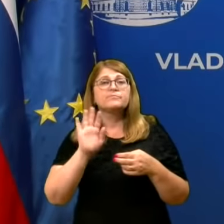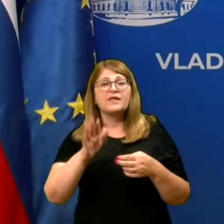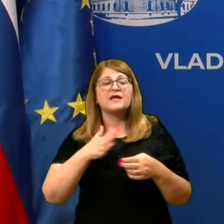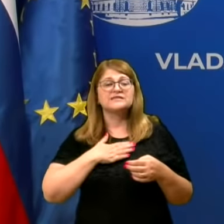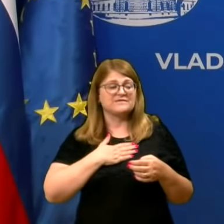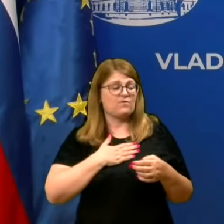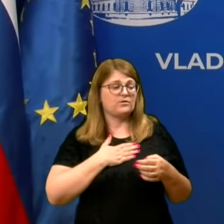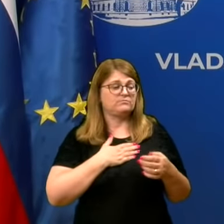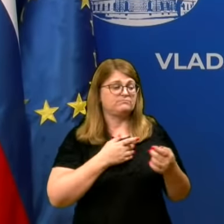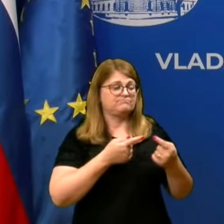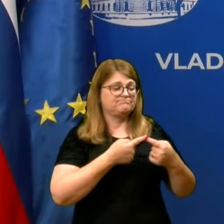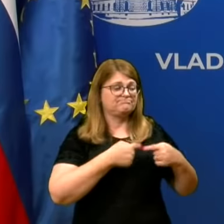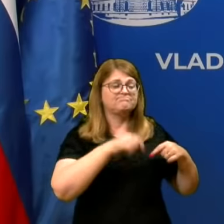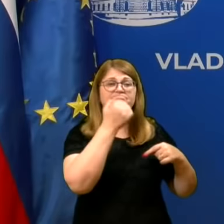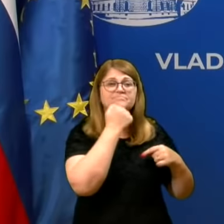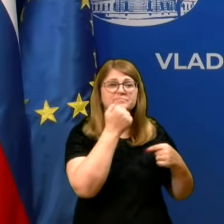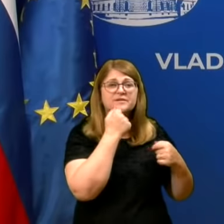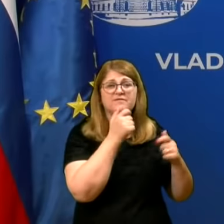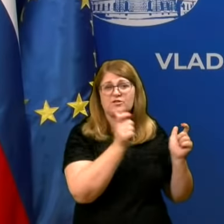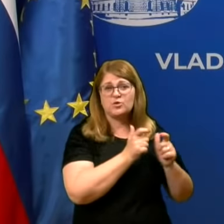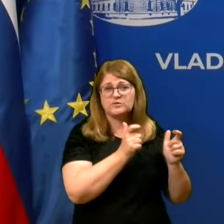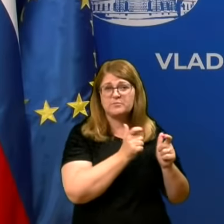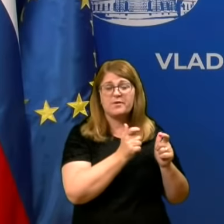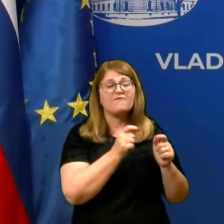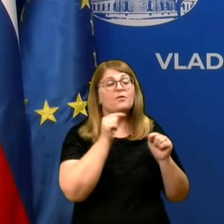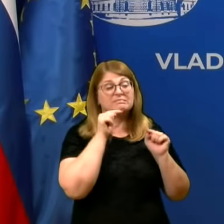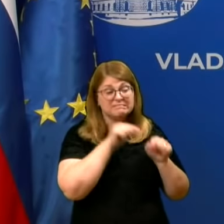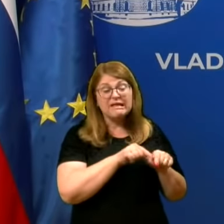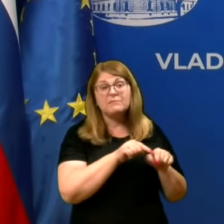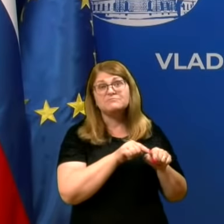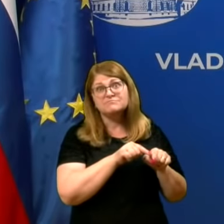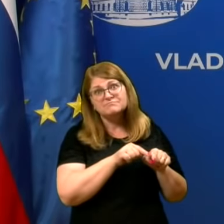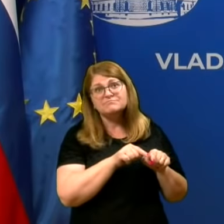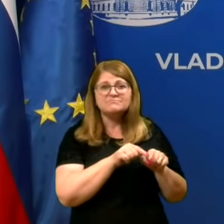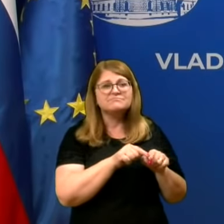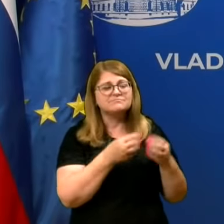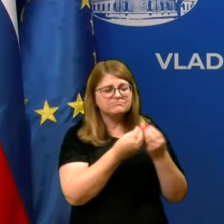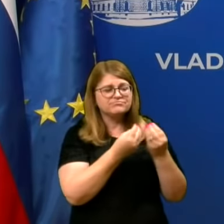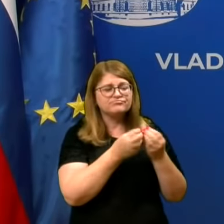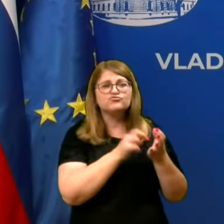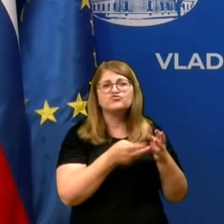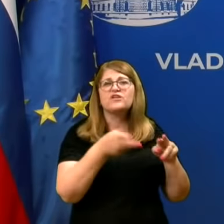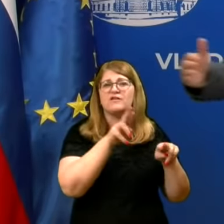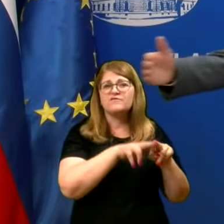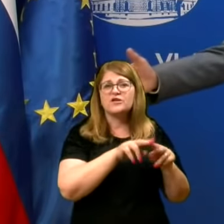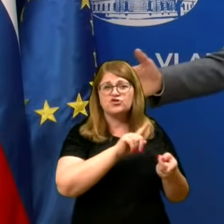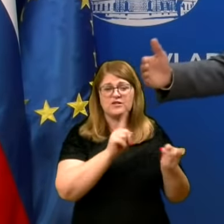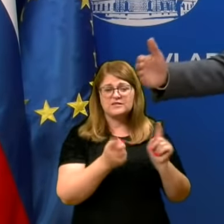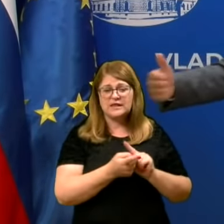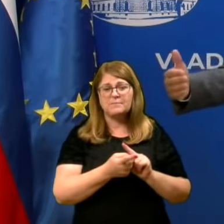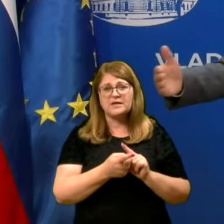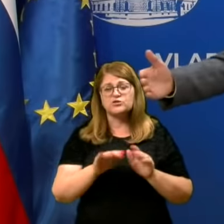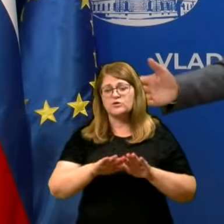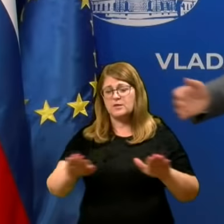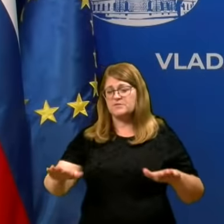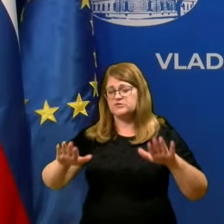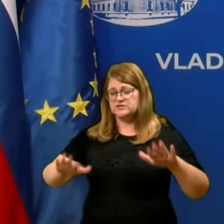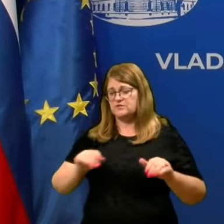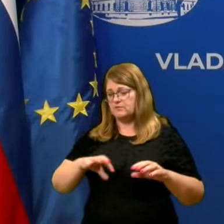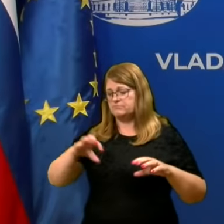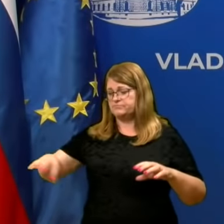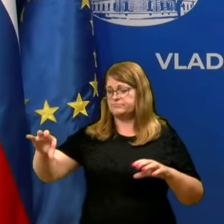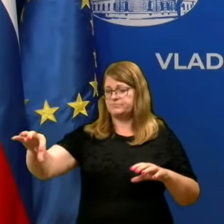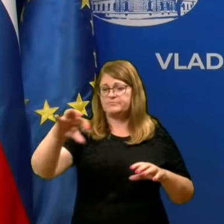svoji private party, in tam je pa seveda gostota še večja, namesto, da bi bili vsaj zamizo, kjer je